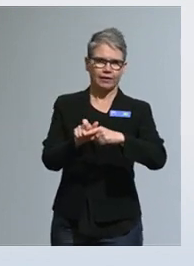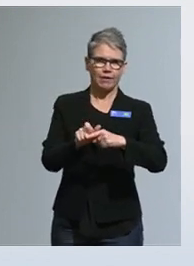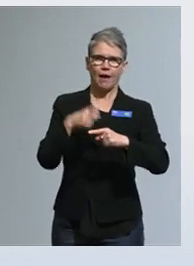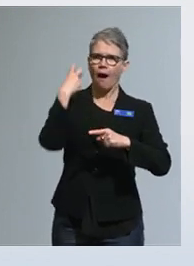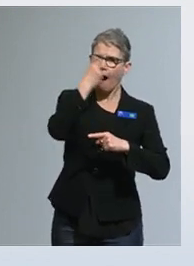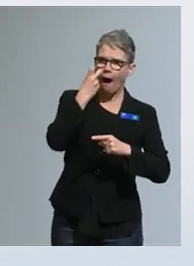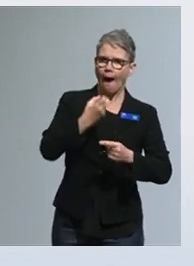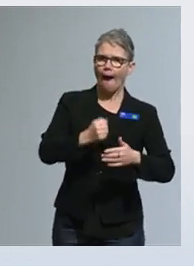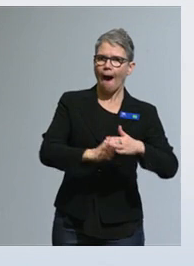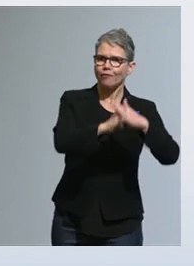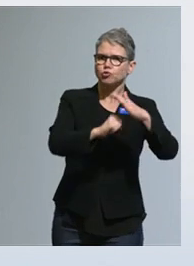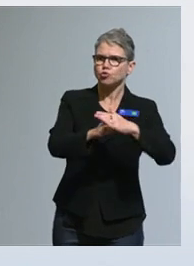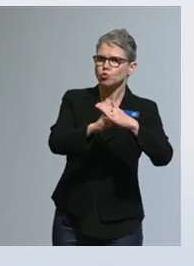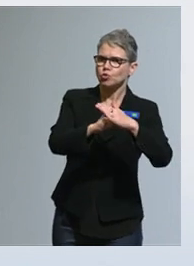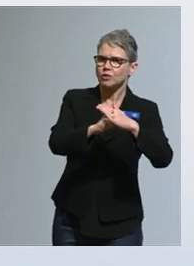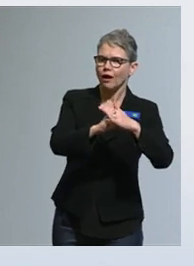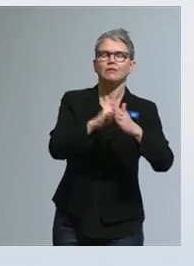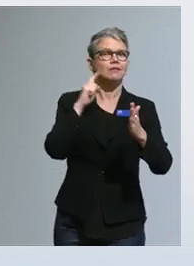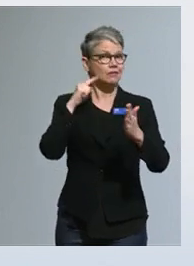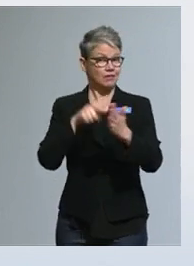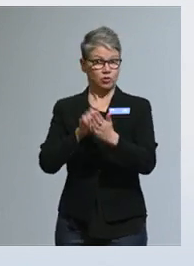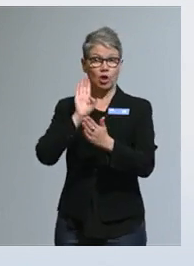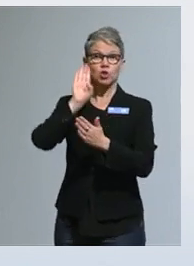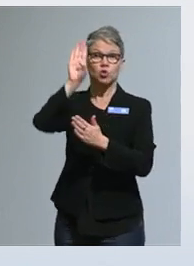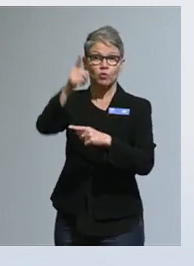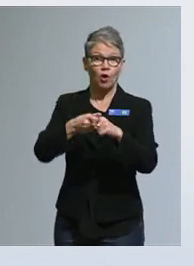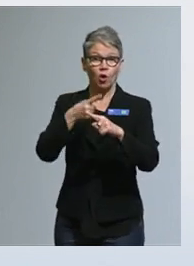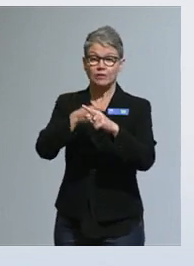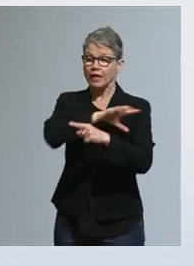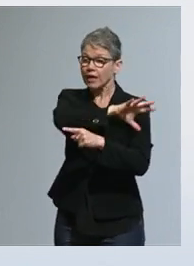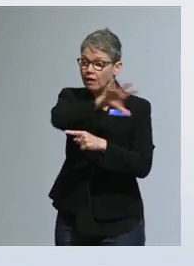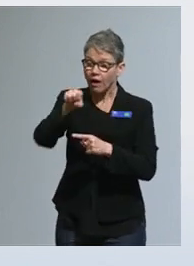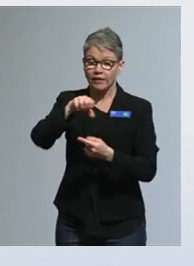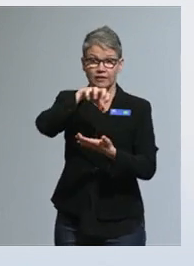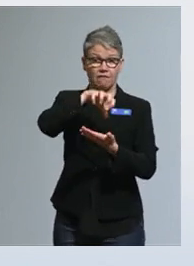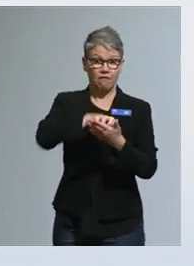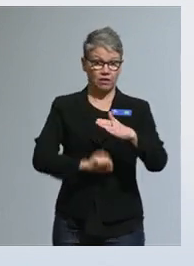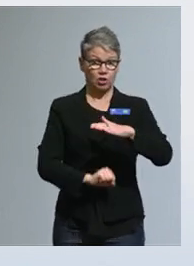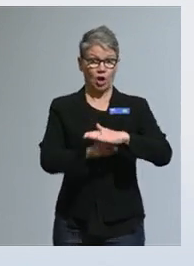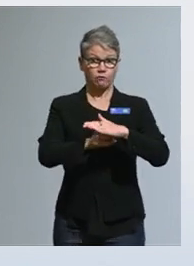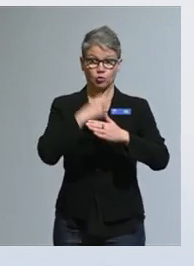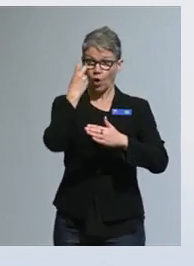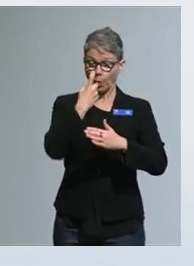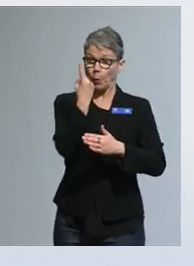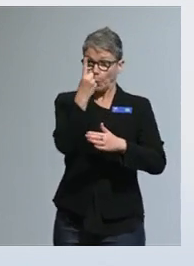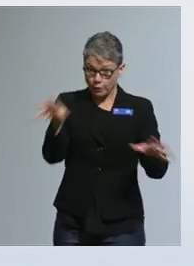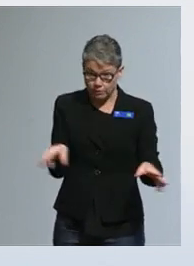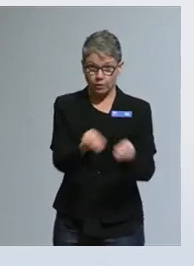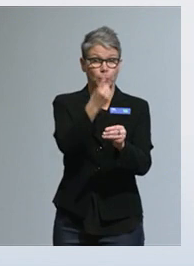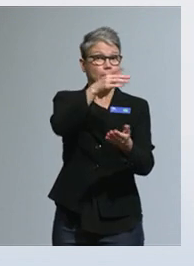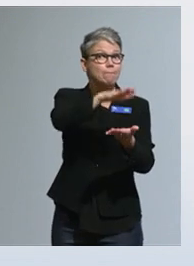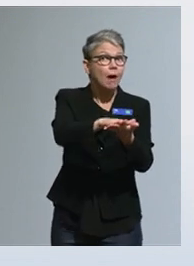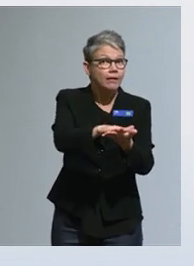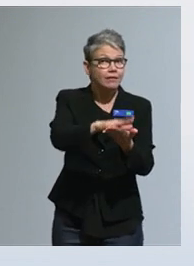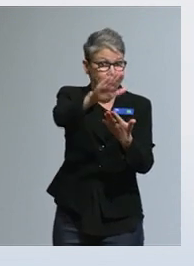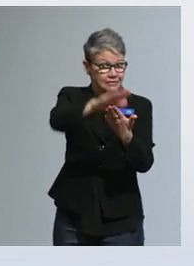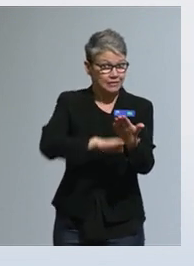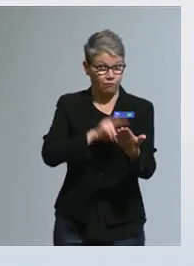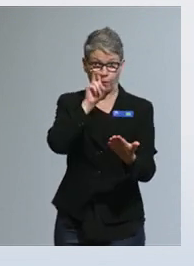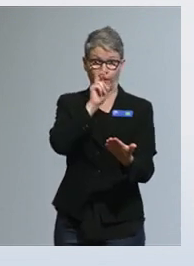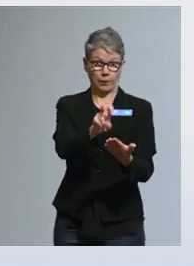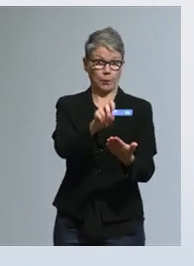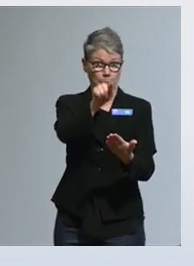eli tarkoituksena on, että tulevaisuudessa kaikki valtioavustushaut löytyvät tämän yhden sivuston